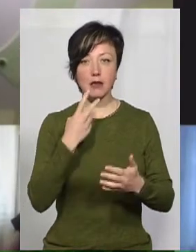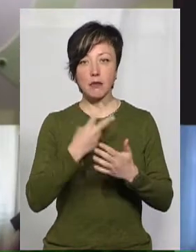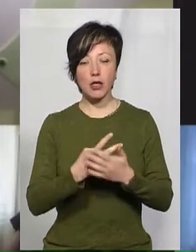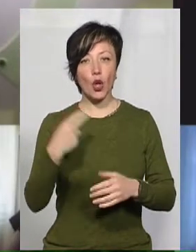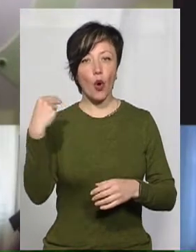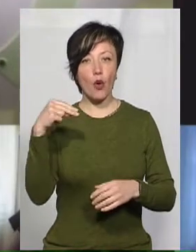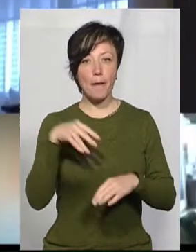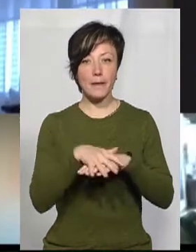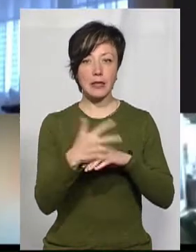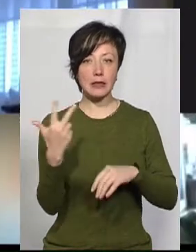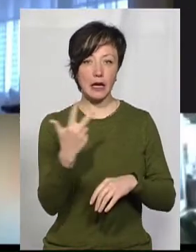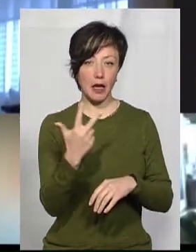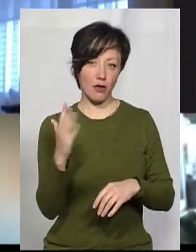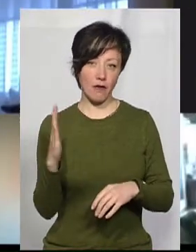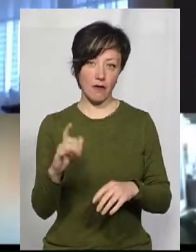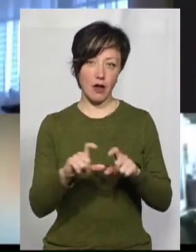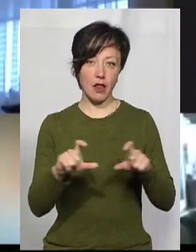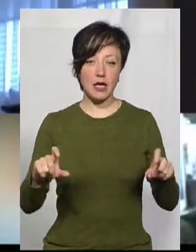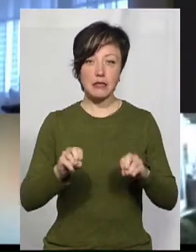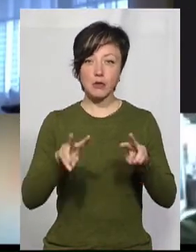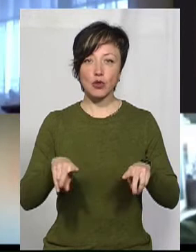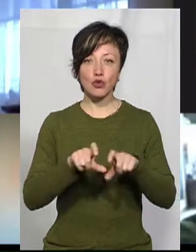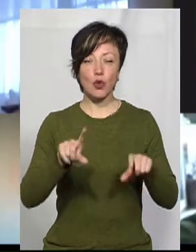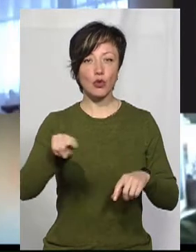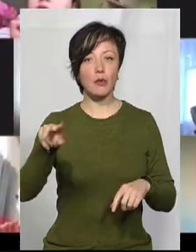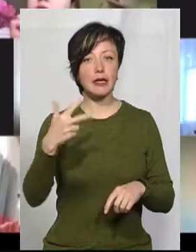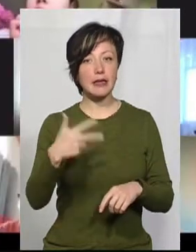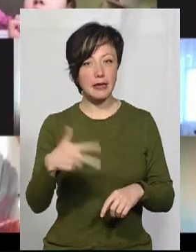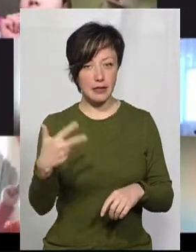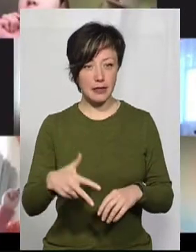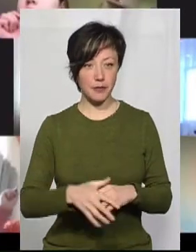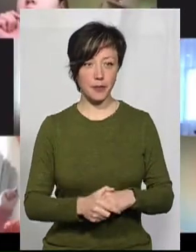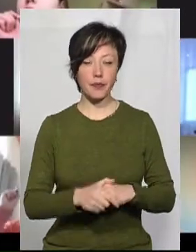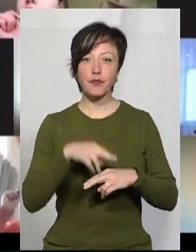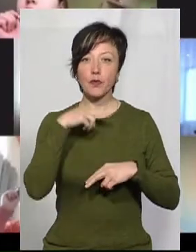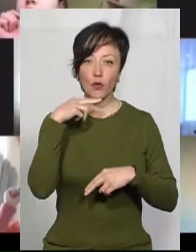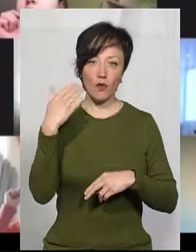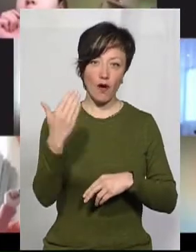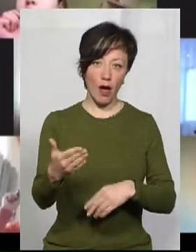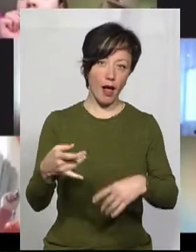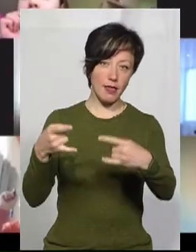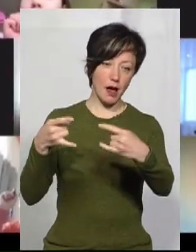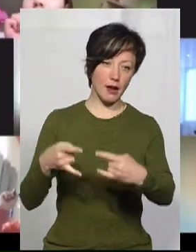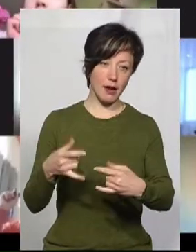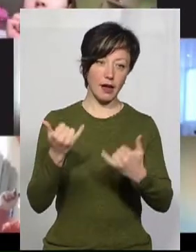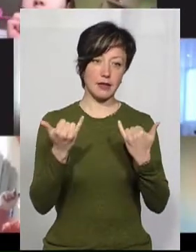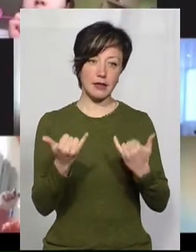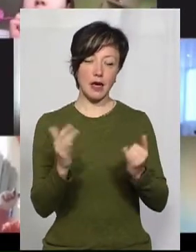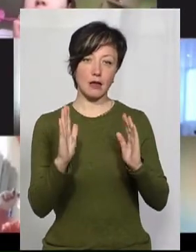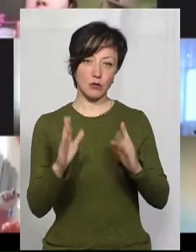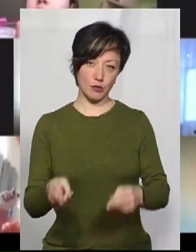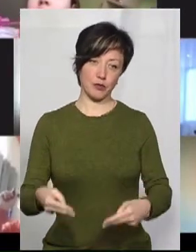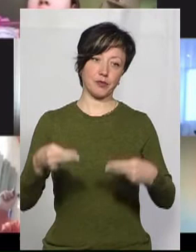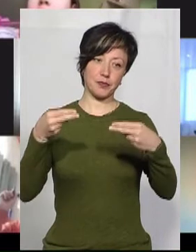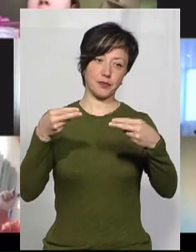математики учнів 3-го В класу Хмельницької спеціалізованої школи номер 30. Увага на екран. На екрані зараз